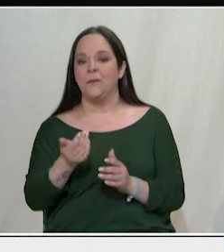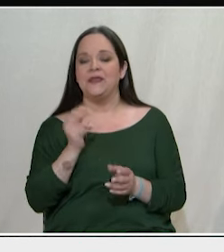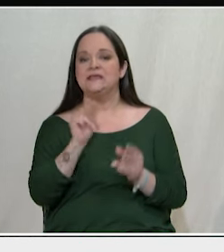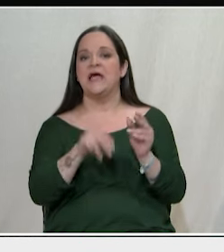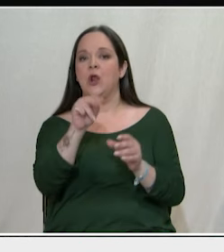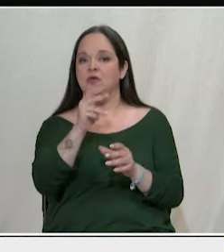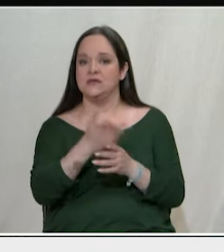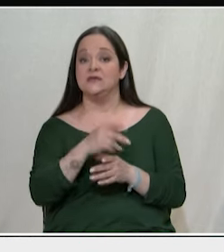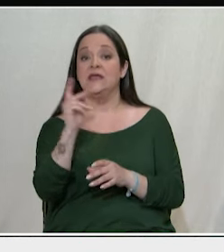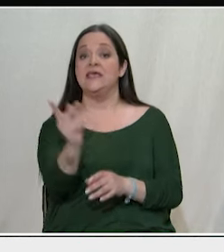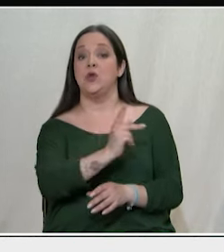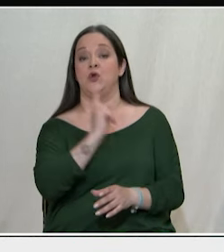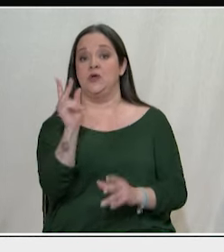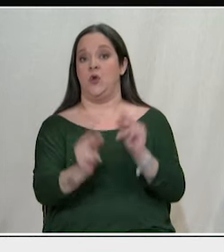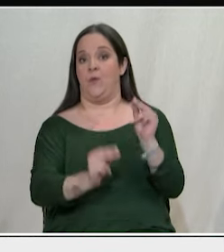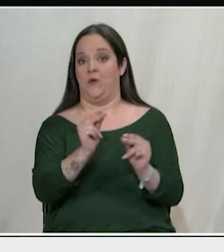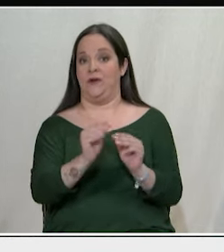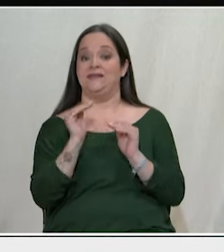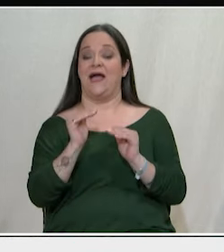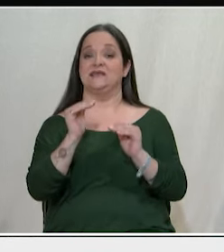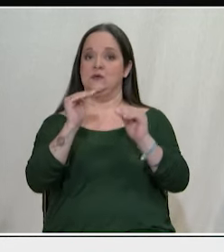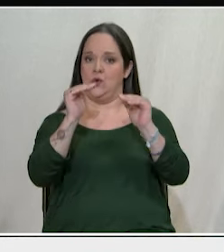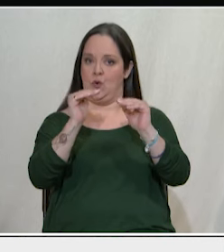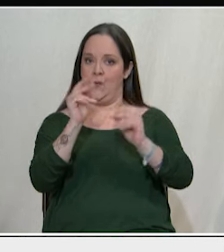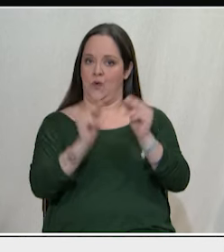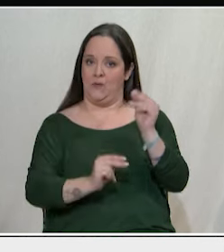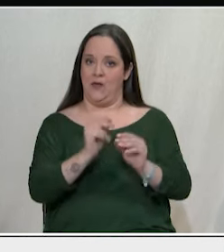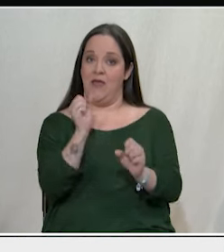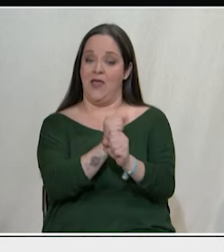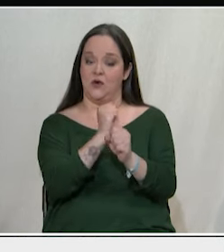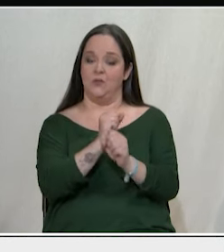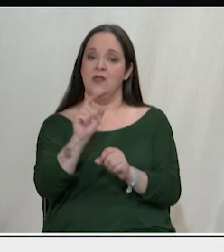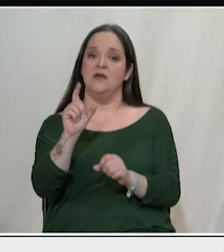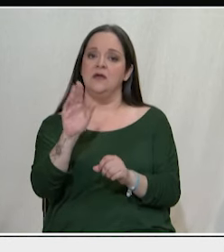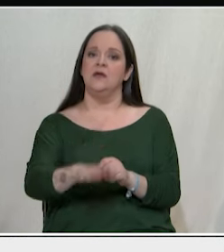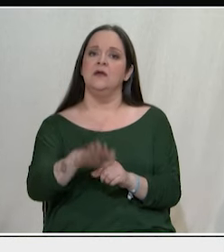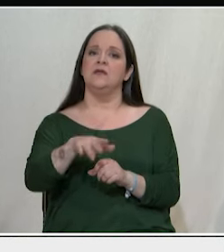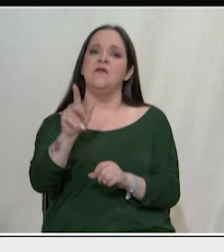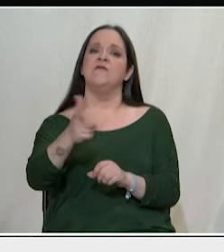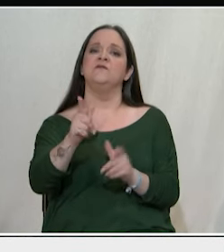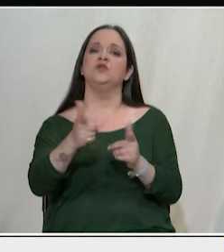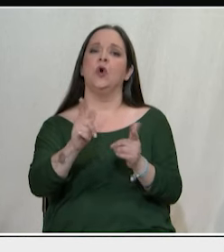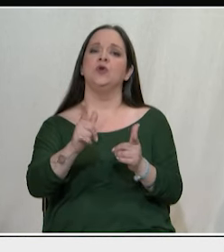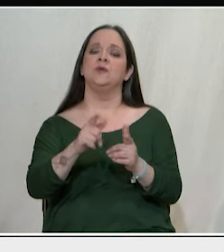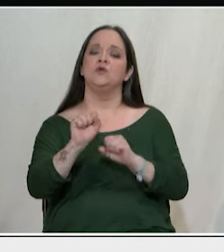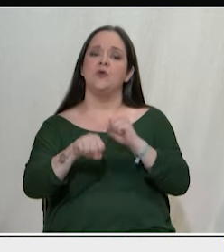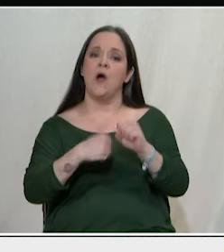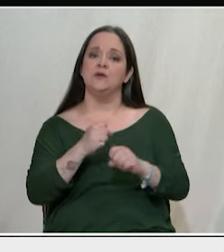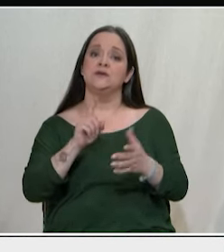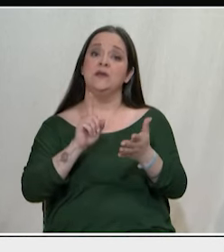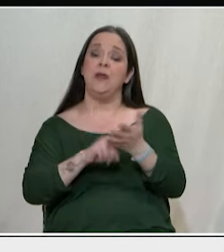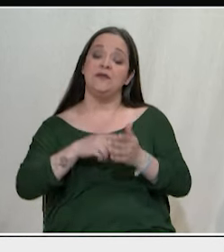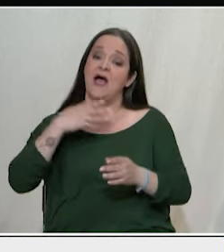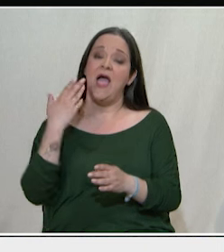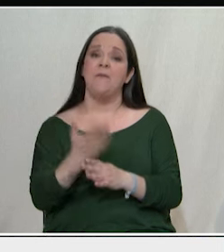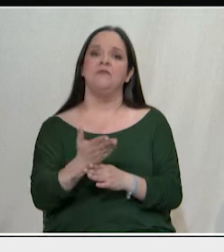Είναι πρόβλημα κοινωνικό, είναι πρόβλημα ταξικό. Οι εργαζόμενοι ταυτοχά λαϊκά στρώματα με τους αγώνες τους πρέπει να επιβάλλουν την